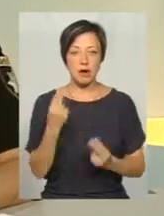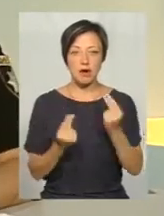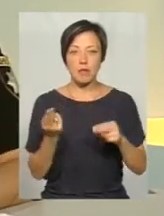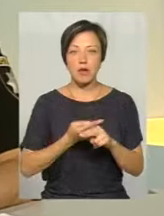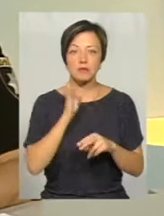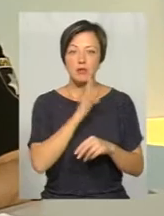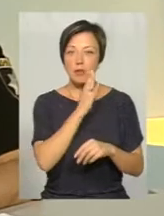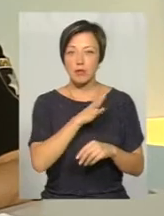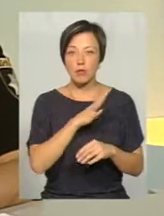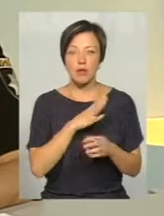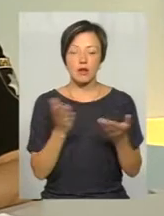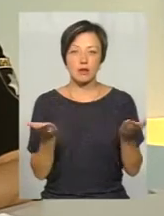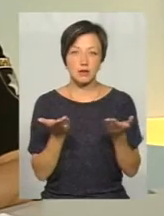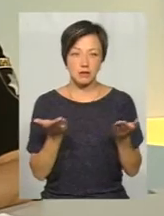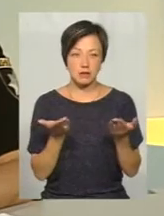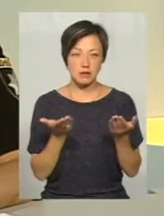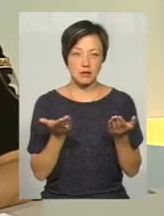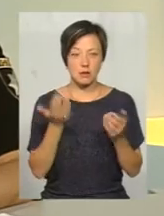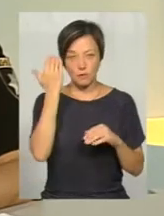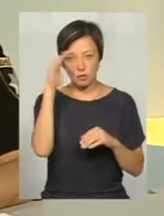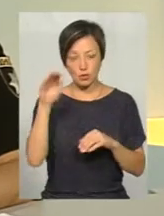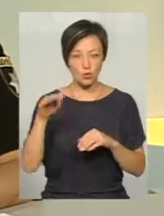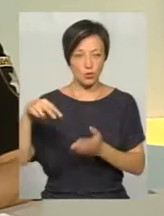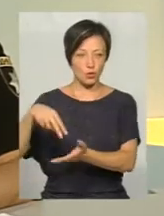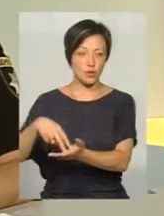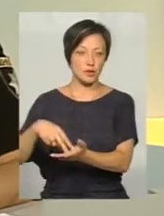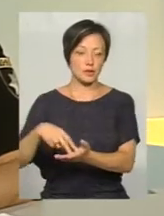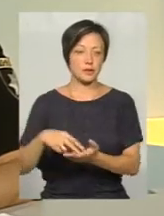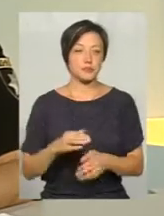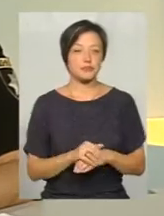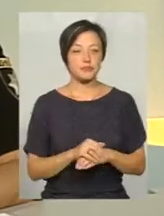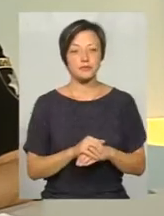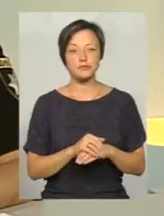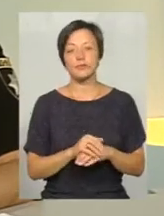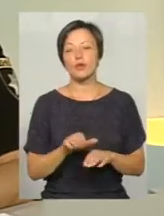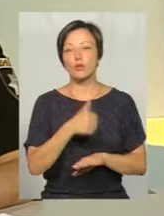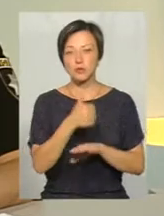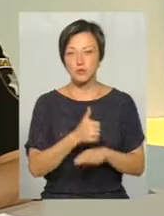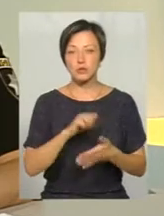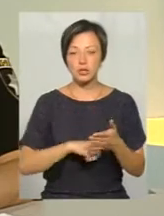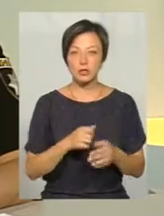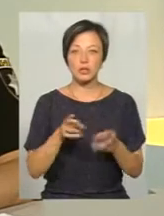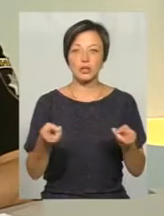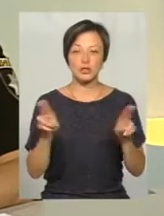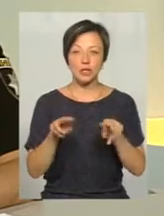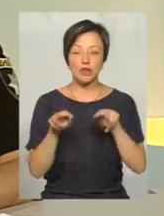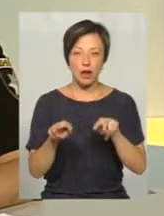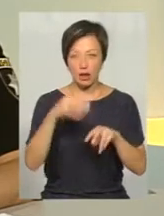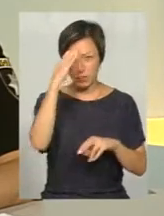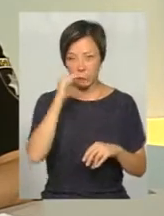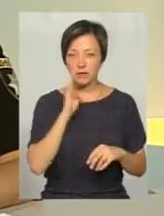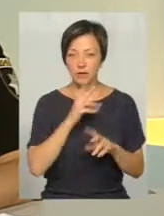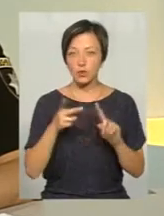мами. Мама була десь в стороні. Тобто основним чинником все ж таки залишається, це є нагляд батьків.